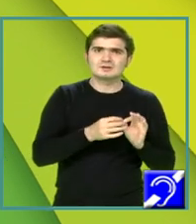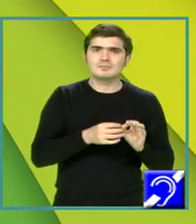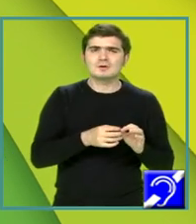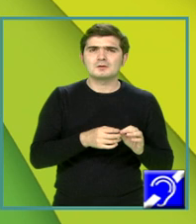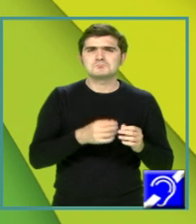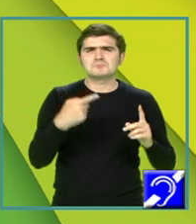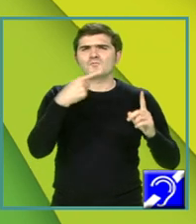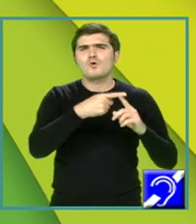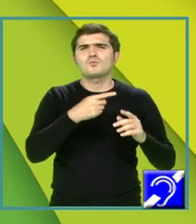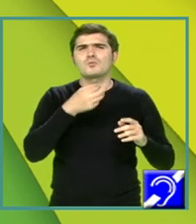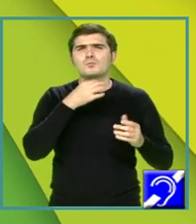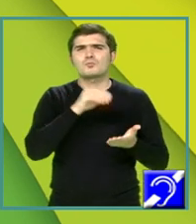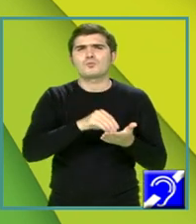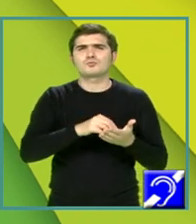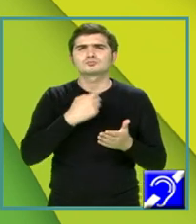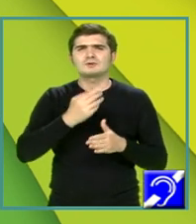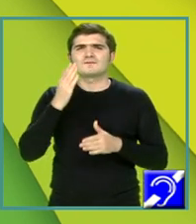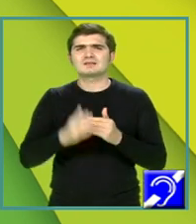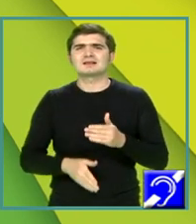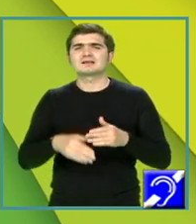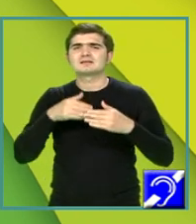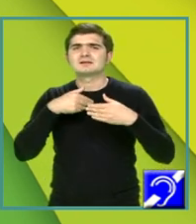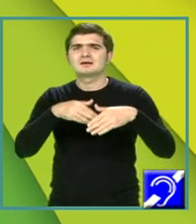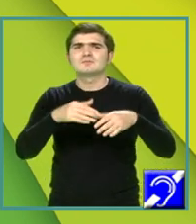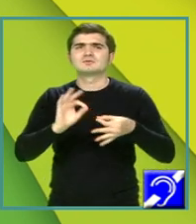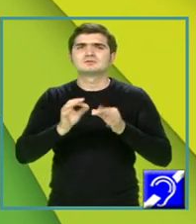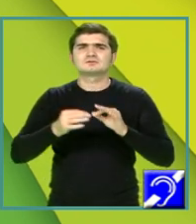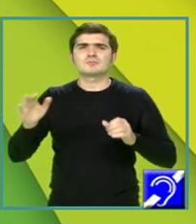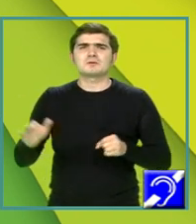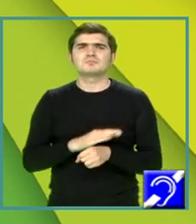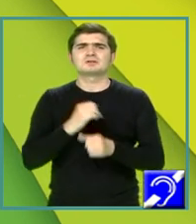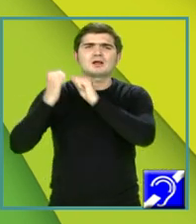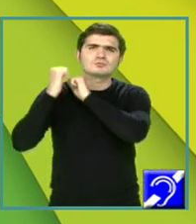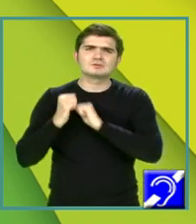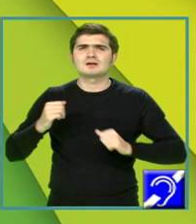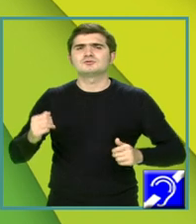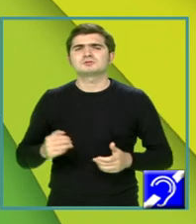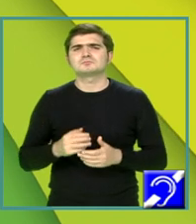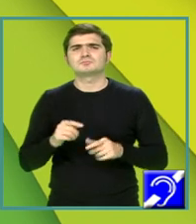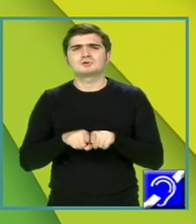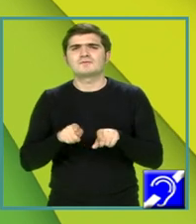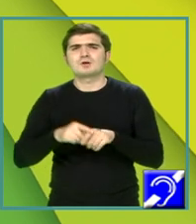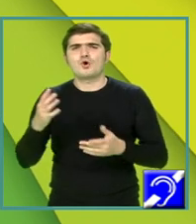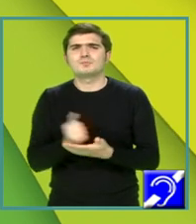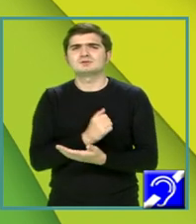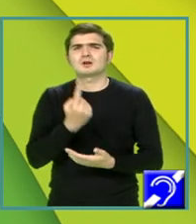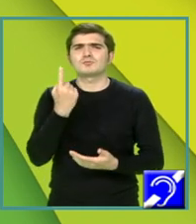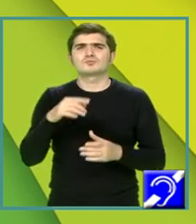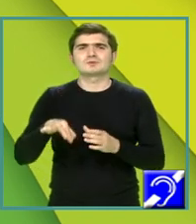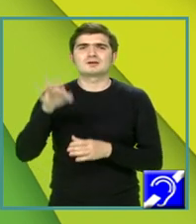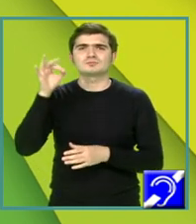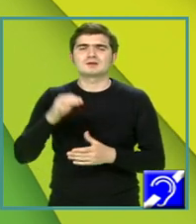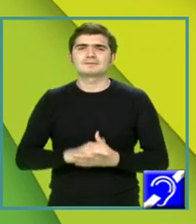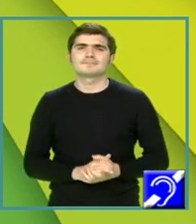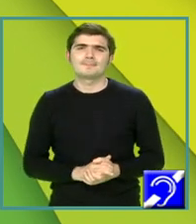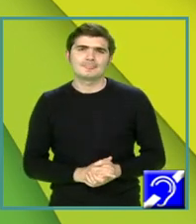propus, finalitatea de mersului, care de obicei înseamnă îndeplinirea unei sarcini, atingerea unei limite și, bineînțeles, obținerea unui rezultat